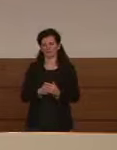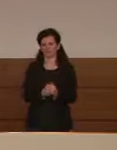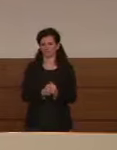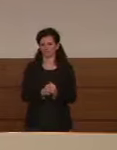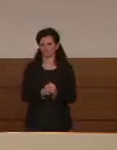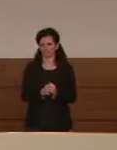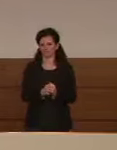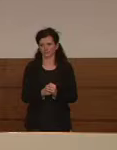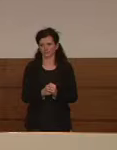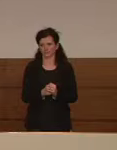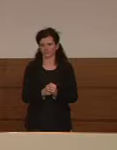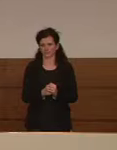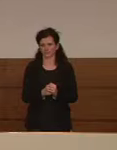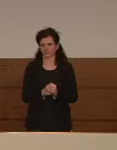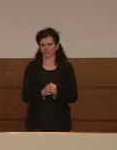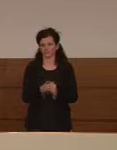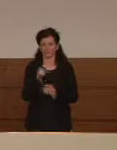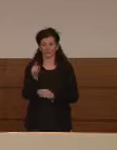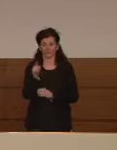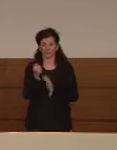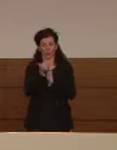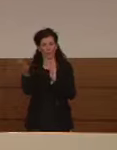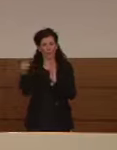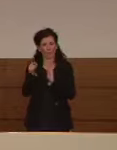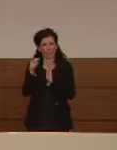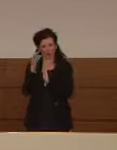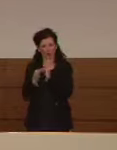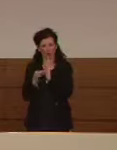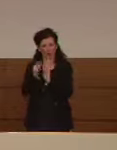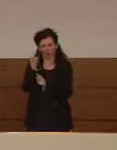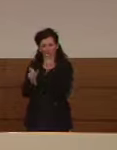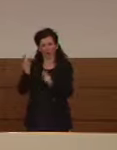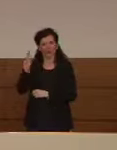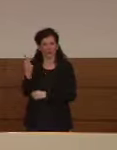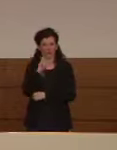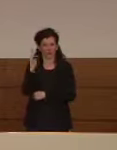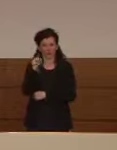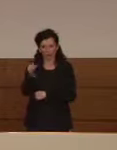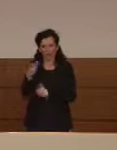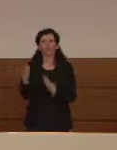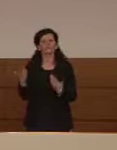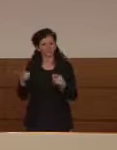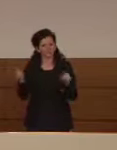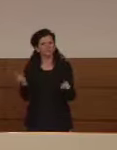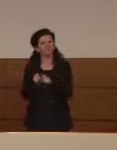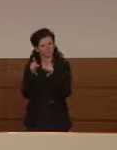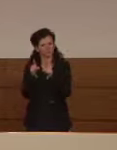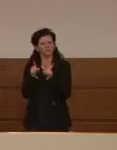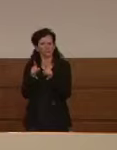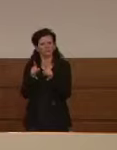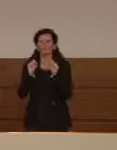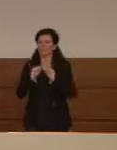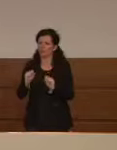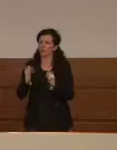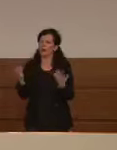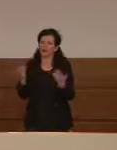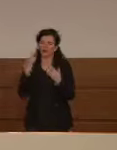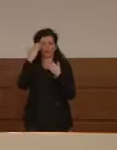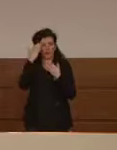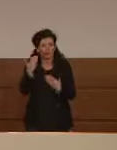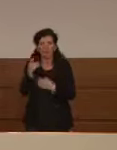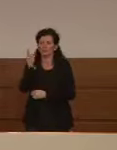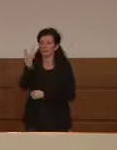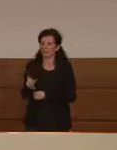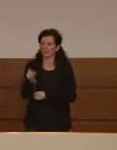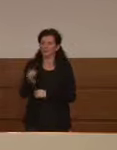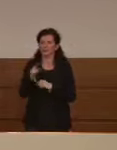mortalità, ancora di più, perché chiaramente la mortalità può essere anche molto ritardata. Una persona, purtroppo, sta in